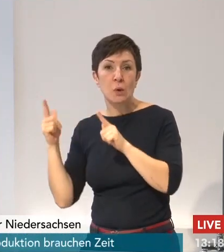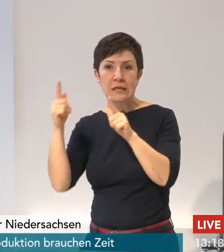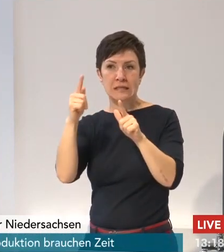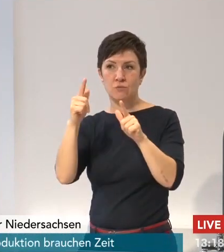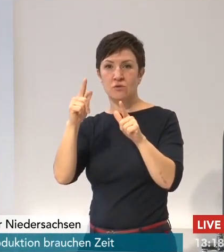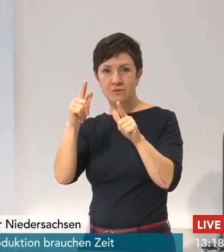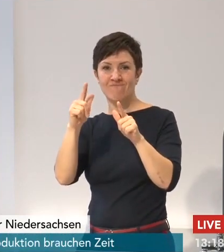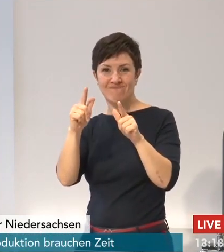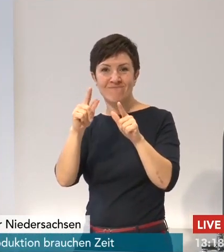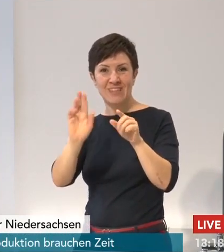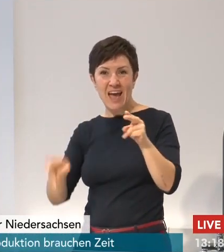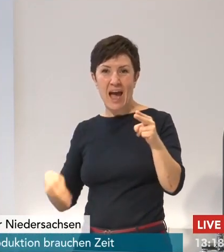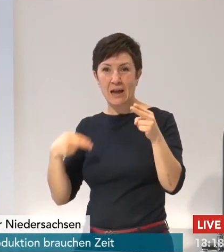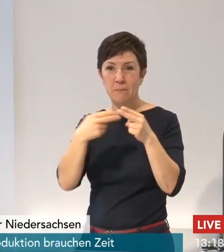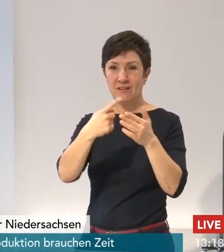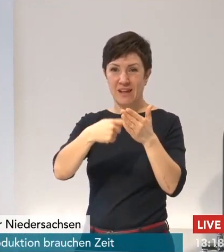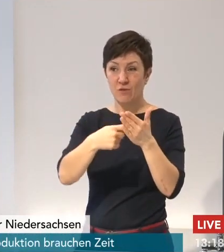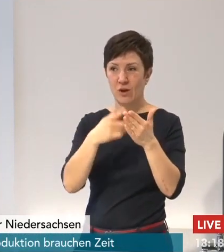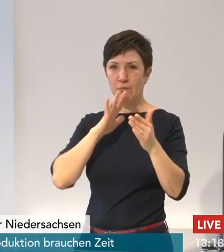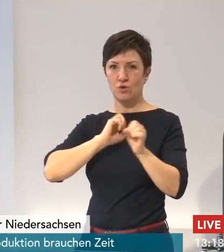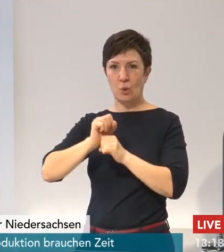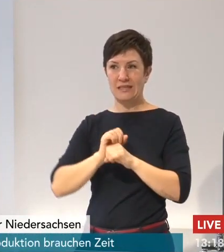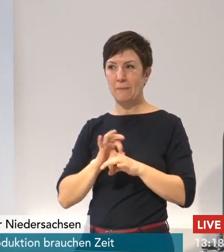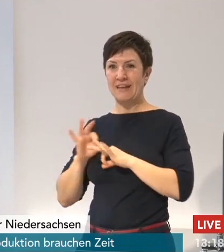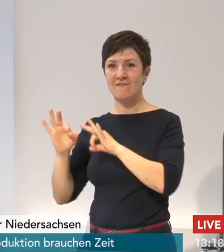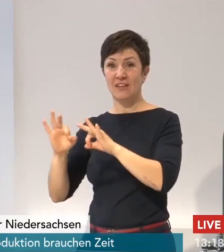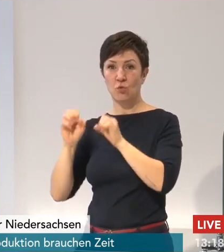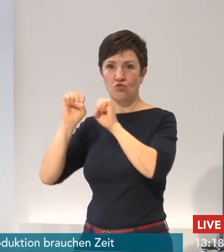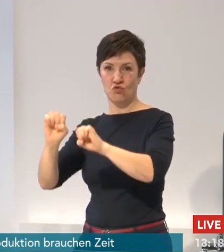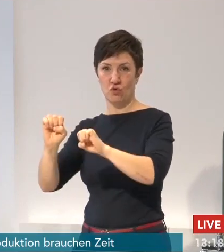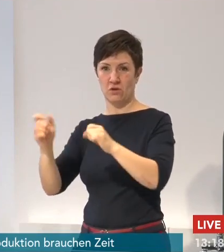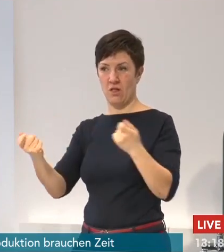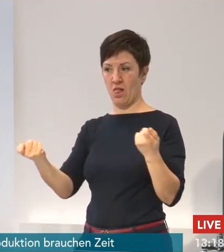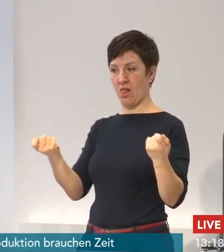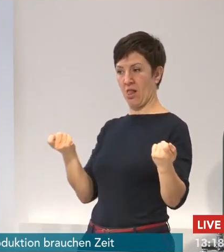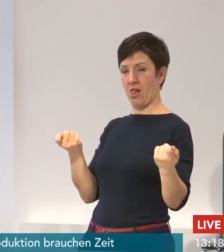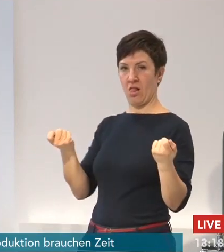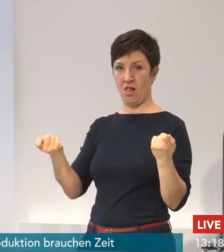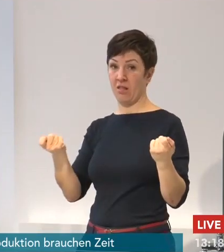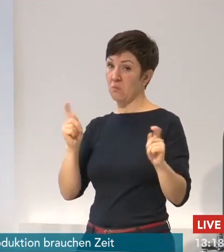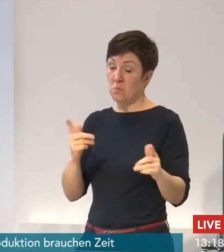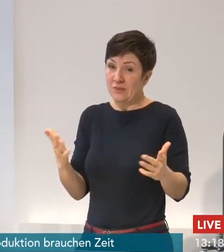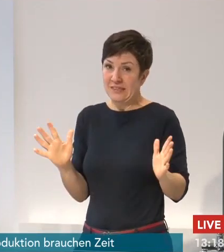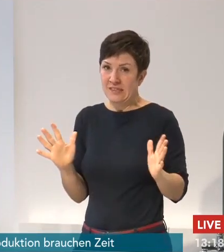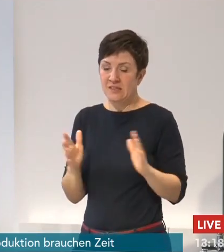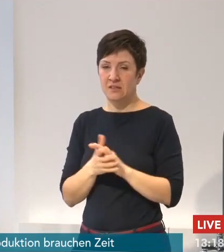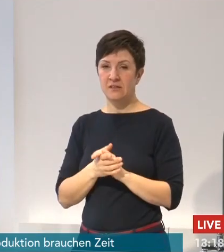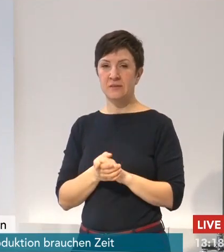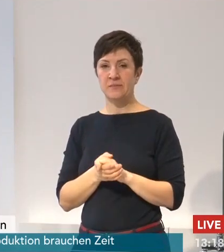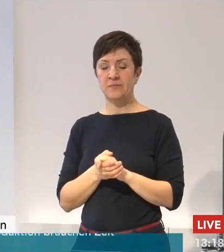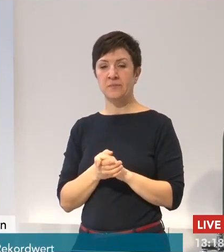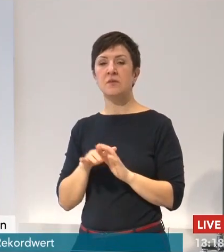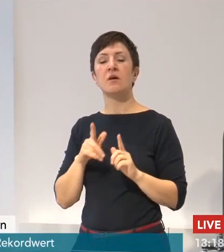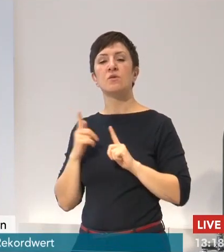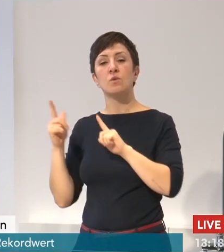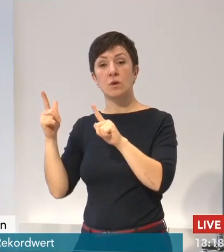Infektionsgeschehnissen aufgrund von Reisebewegungen entgegenzutreten. Mit der Wiedereröffnung des Tourismus nach dem ersten Lockdown im Frühjahr haben